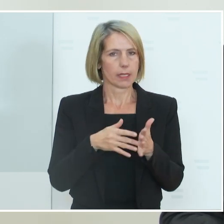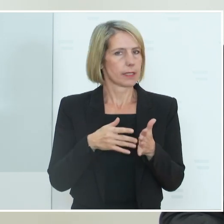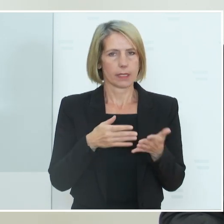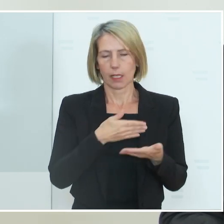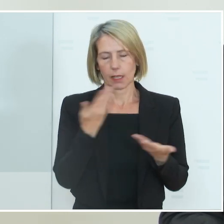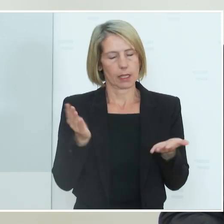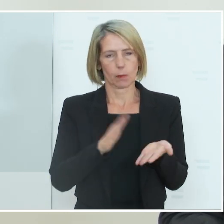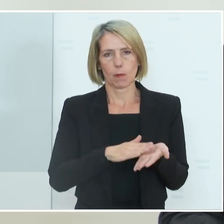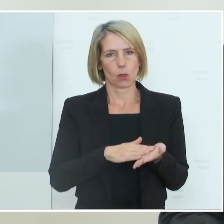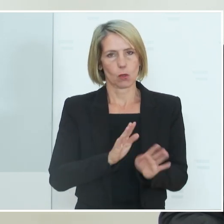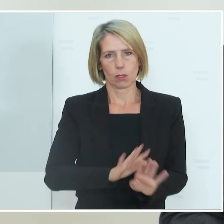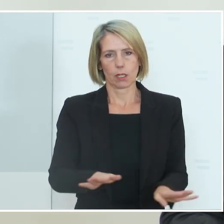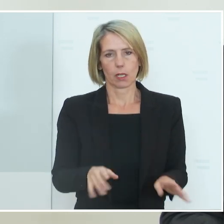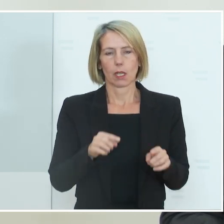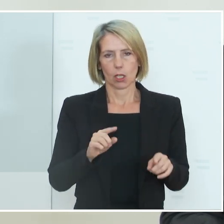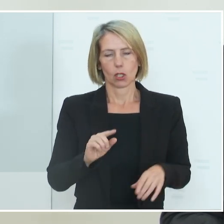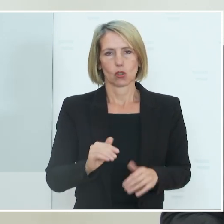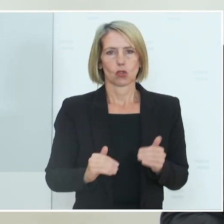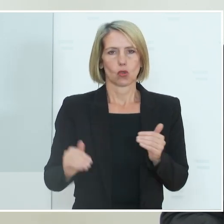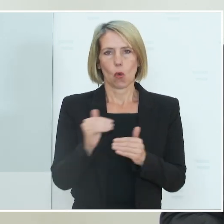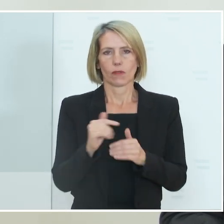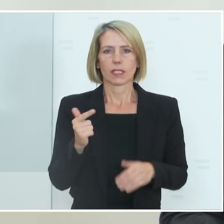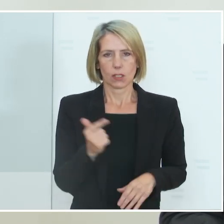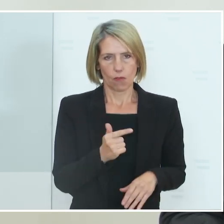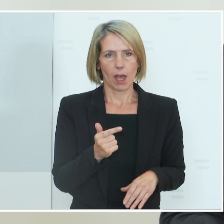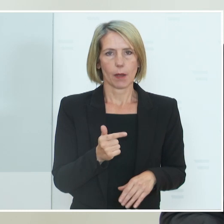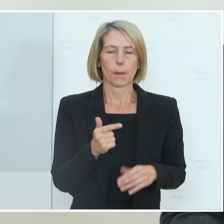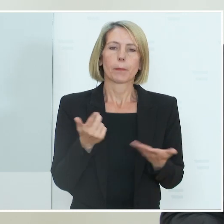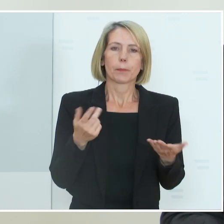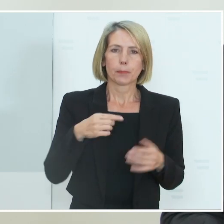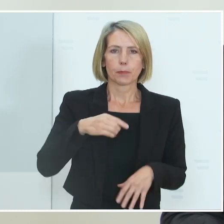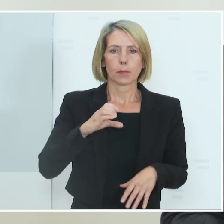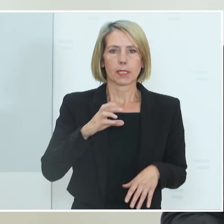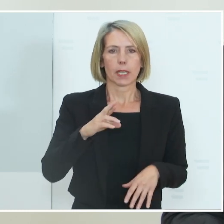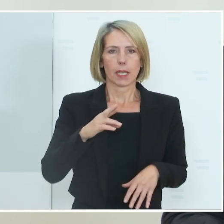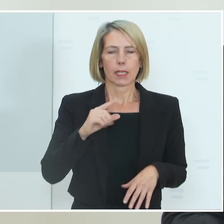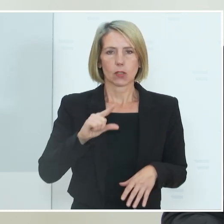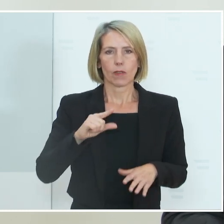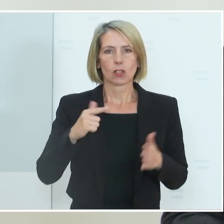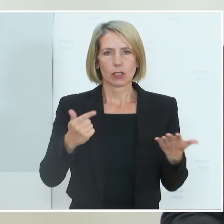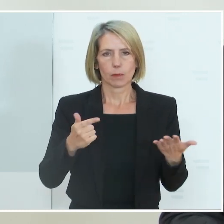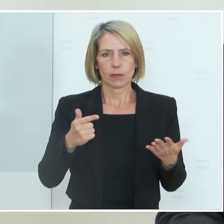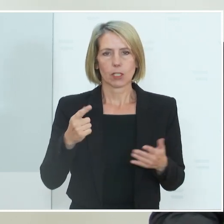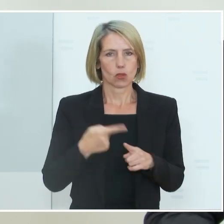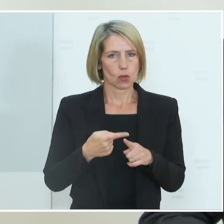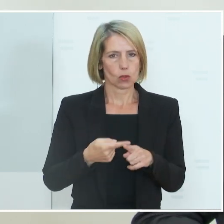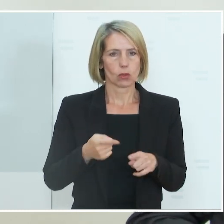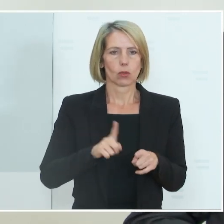kommen. Das ist die Stufe 2, abseits dessen gilt PCR 72 Stunden und Antigentest 48 Stunden.